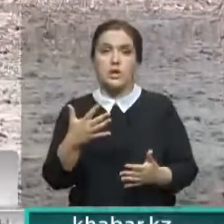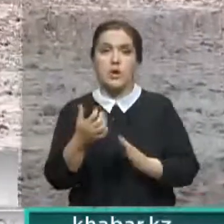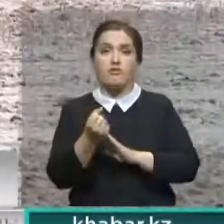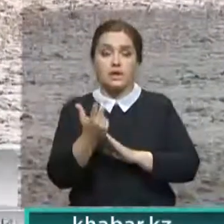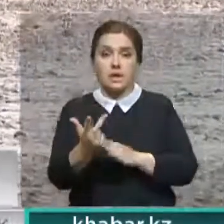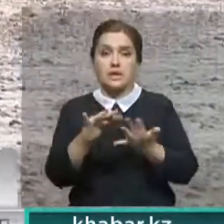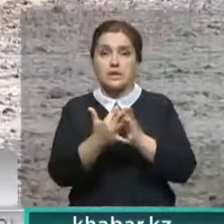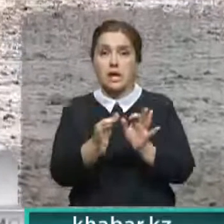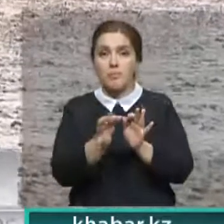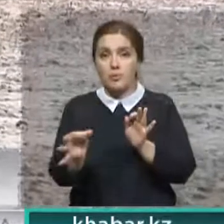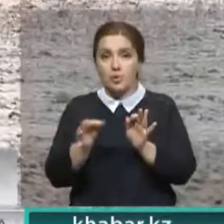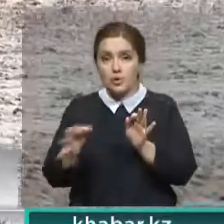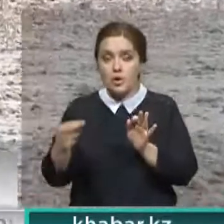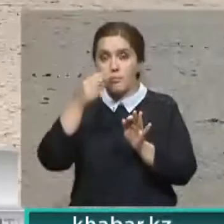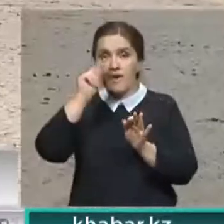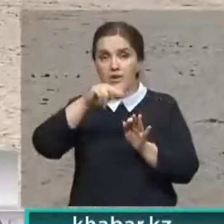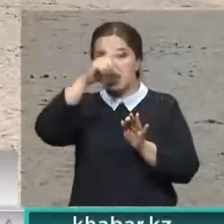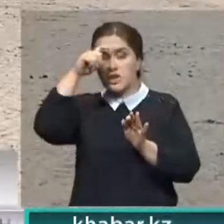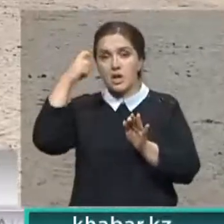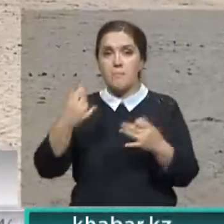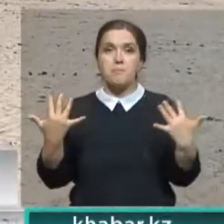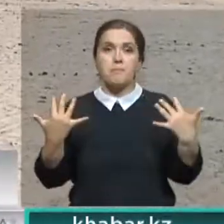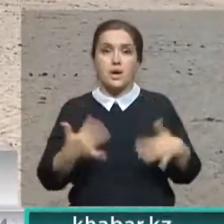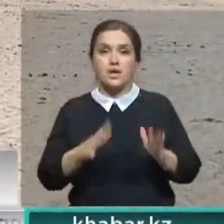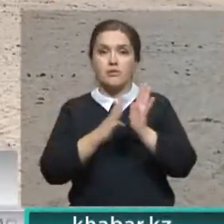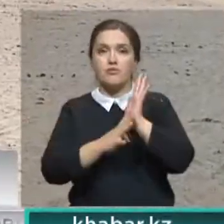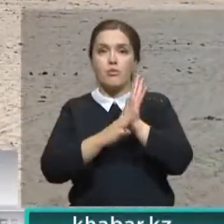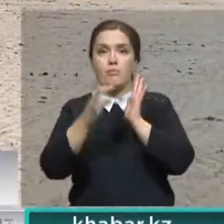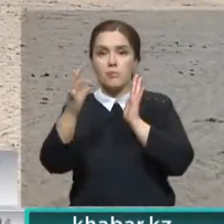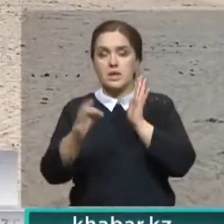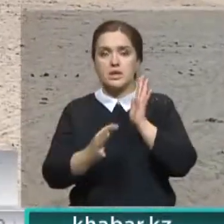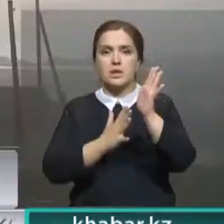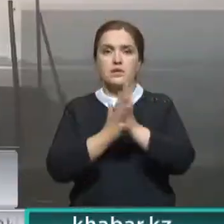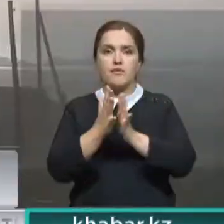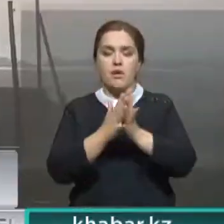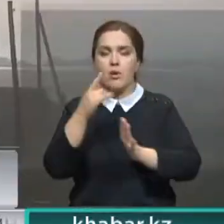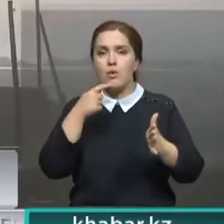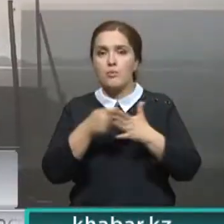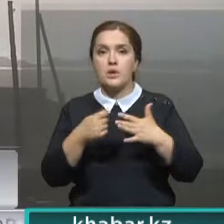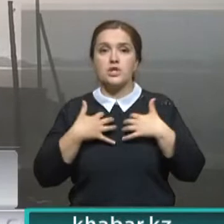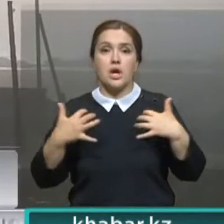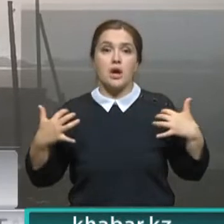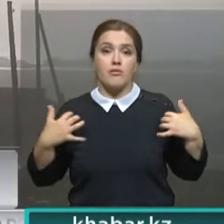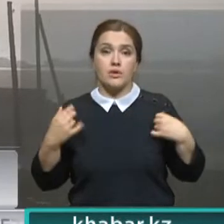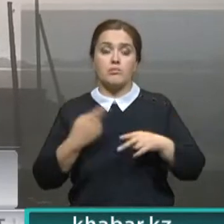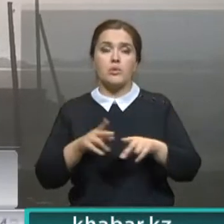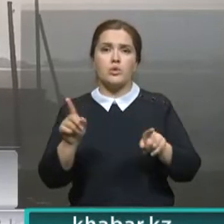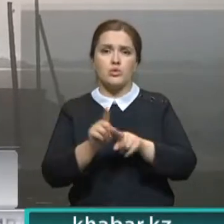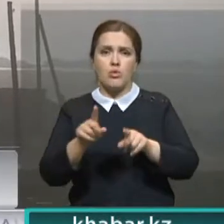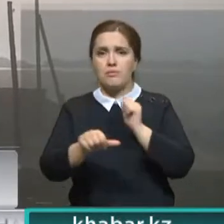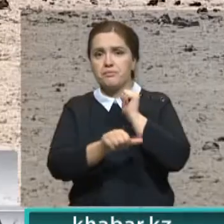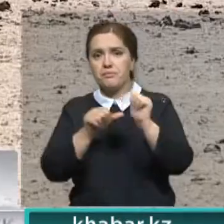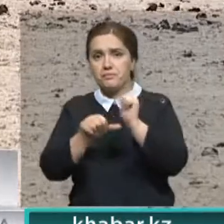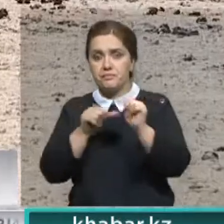В 13 населенных пунктах по вине зноя потеряно до 90% всех пастбищ. Животноводы вынуждены даже сокращать